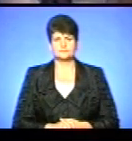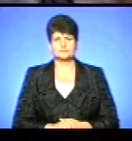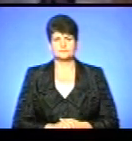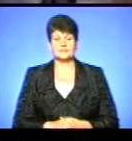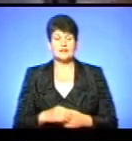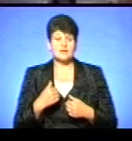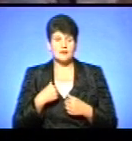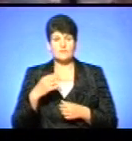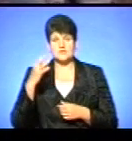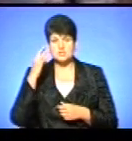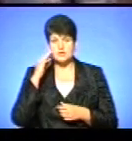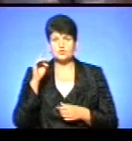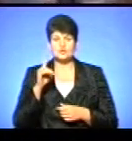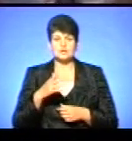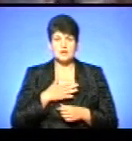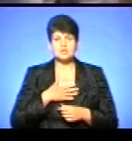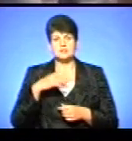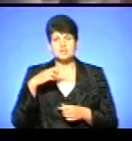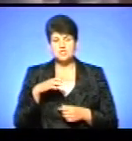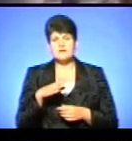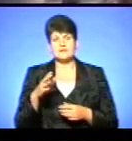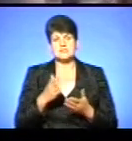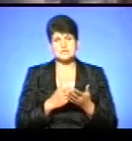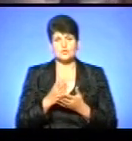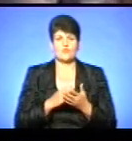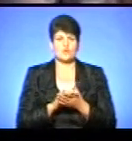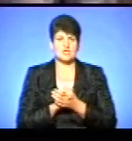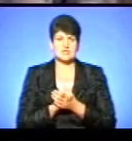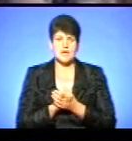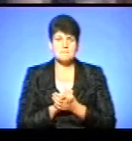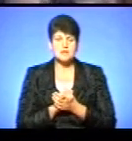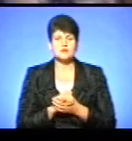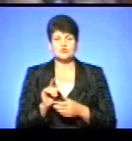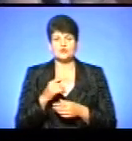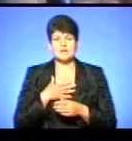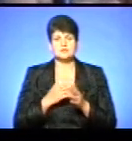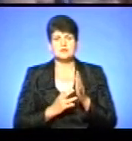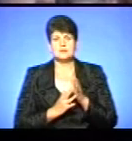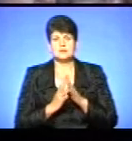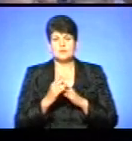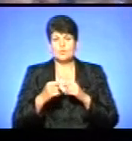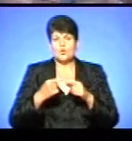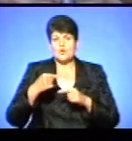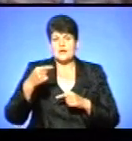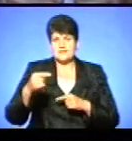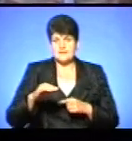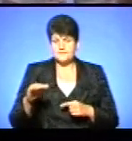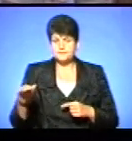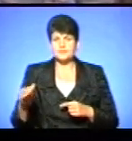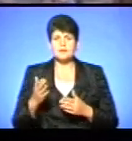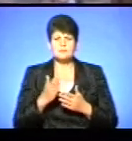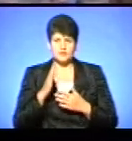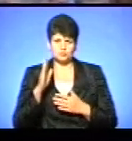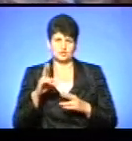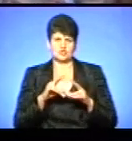«Я вважаю, що наша держава заслуговує на мир, що наше підростаюче покоління має бути